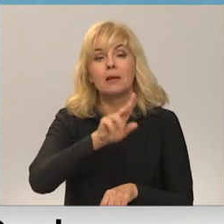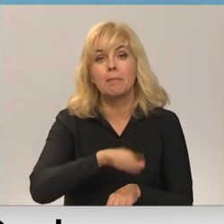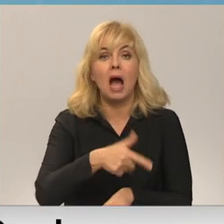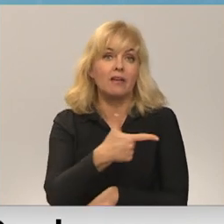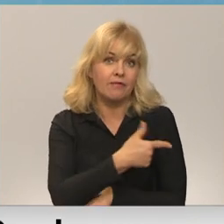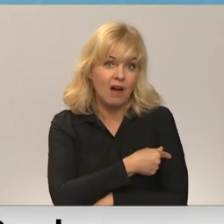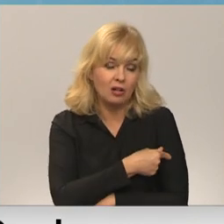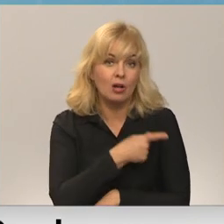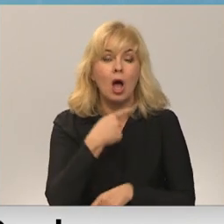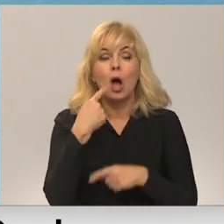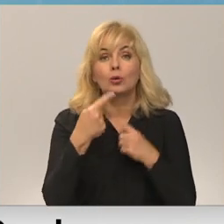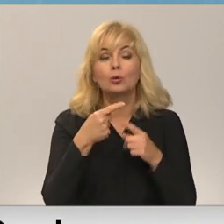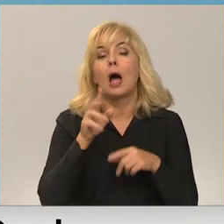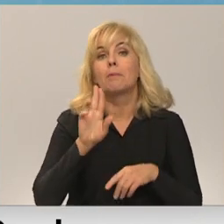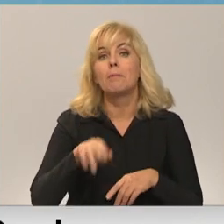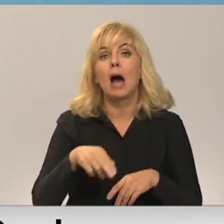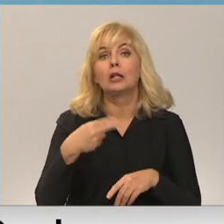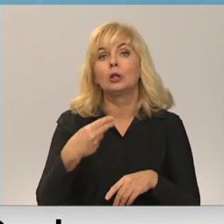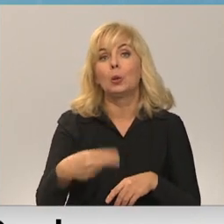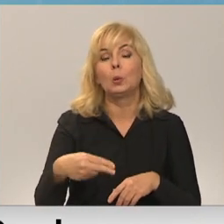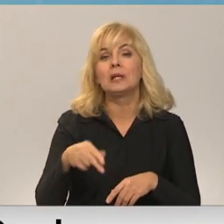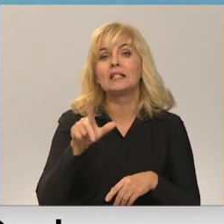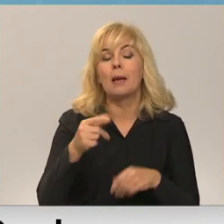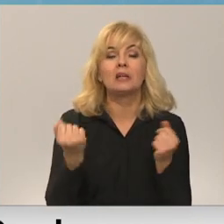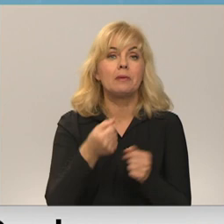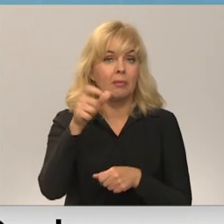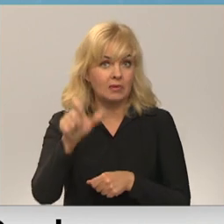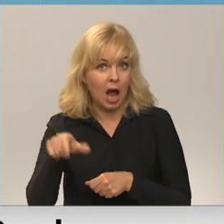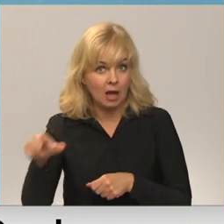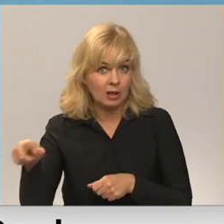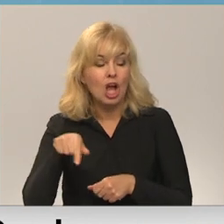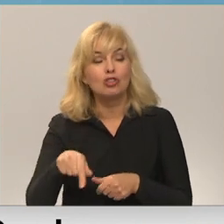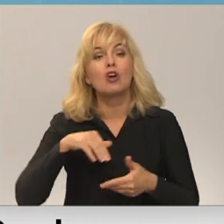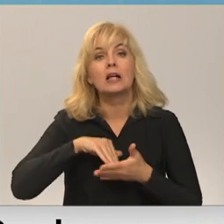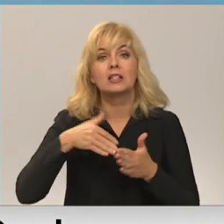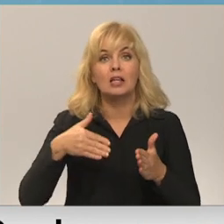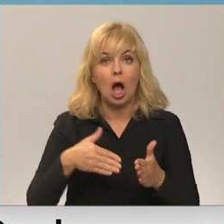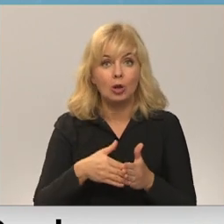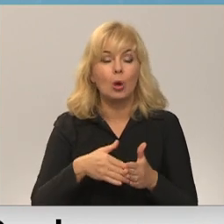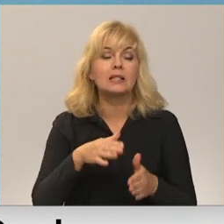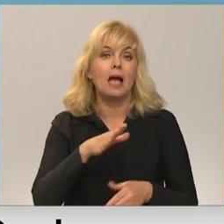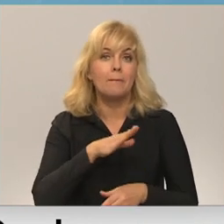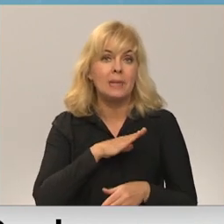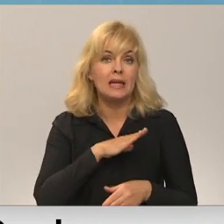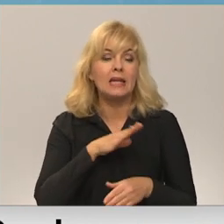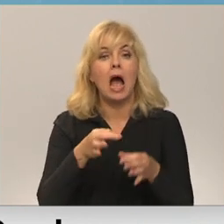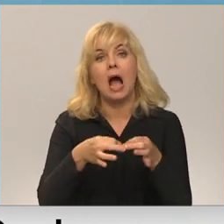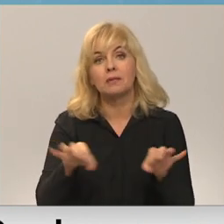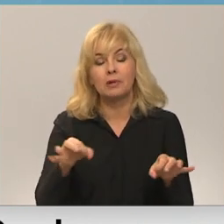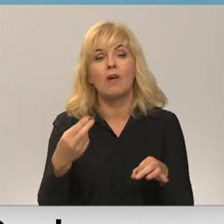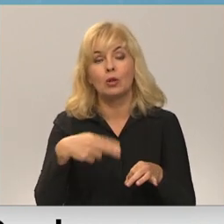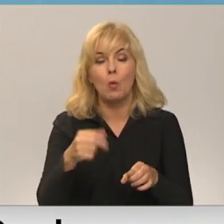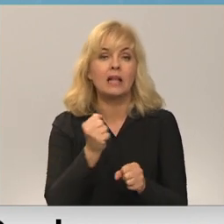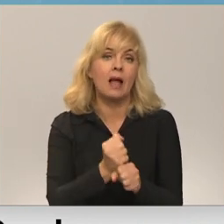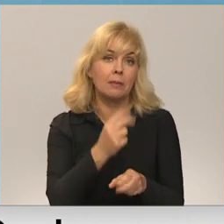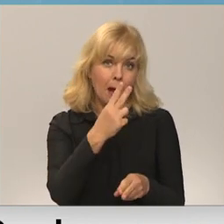Mēs runājam par 27 darbiniekiem, kuri šajā situācijā tika atstādināt no pienākuma vēkšanas.